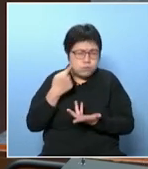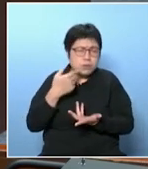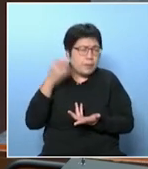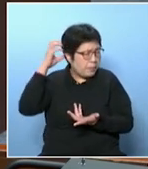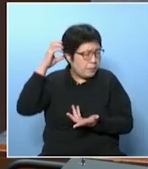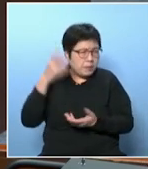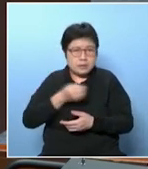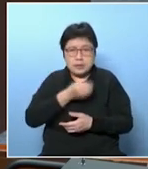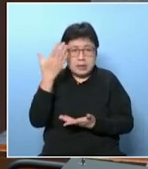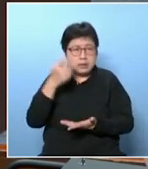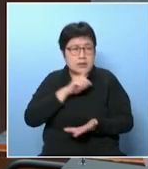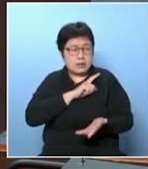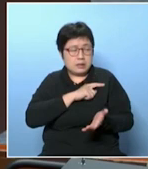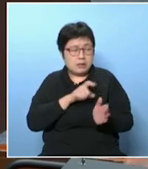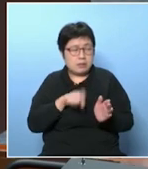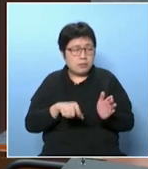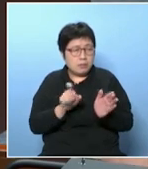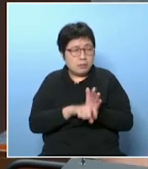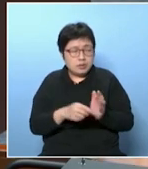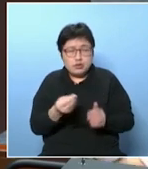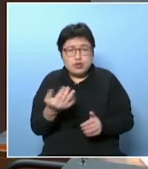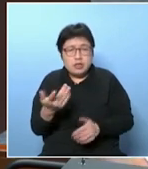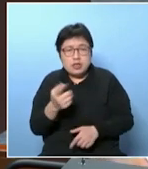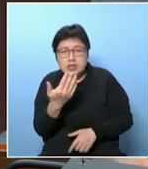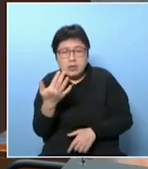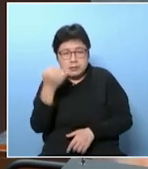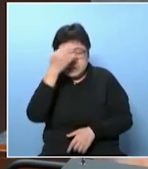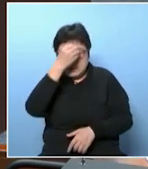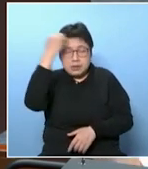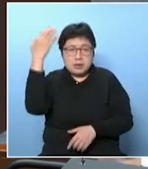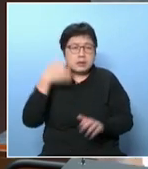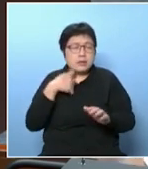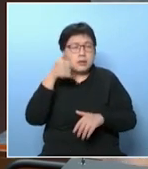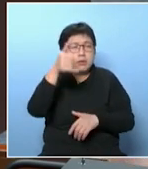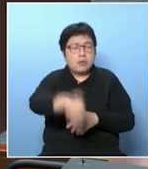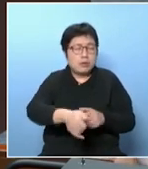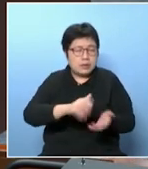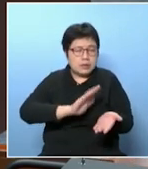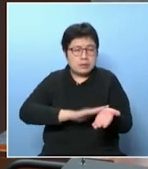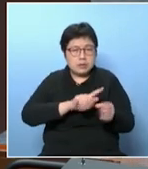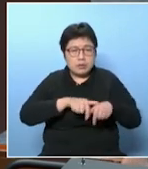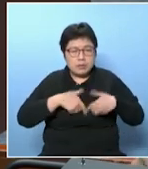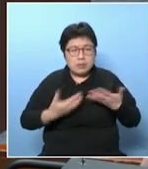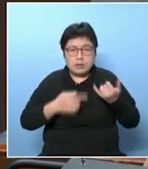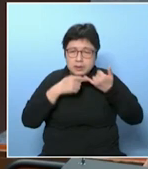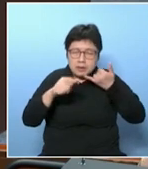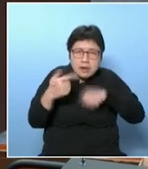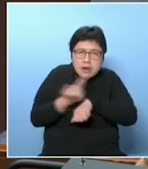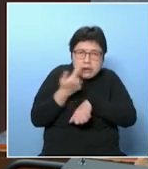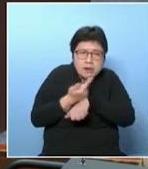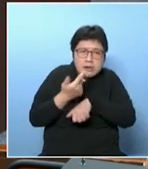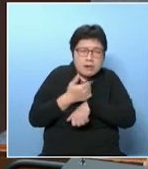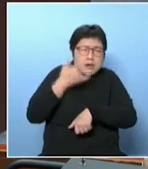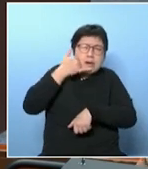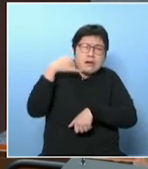不記得自己現在的戶口裡面有多少錢其實就要走去那個醫療中心或者打電話其實打電話都很久都回答不到